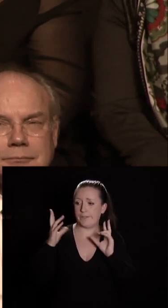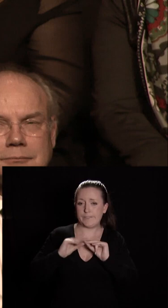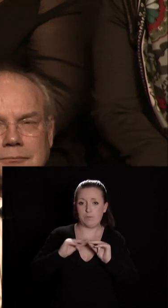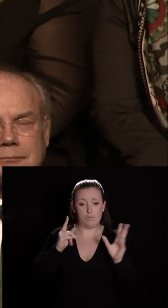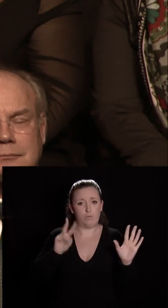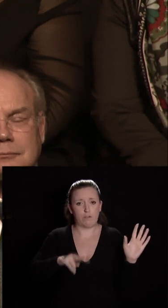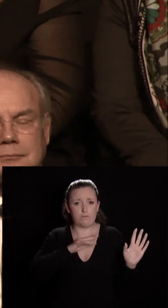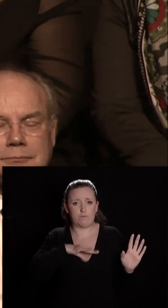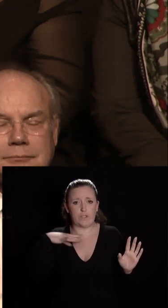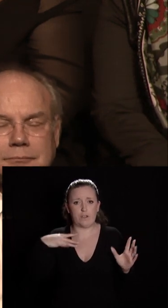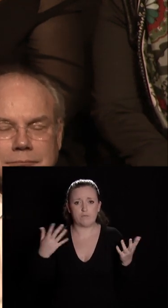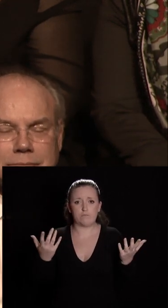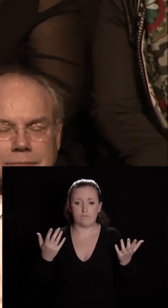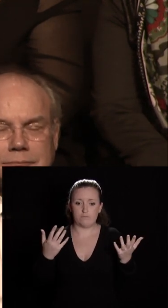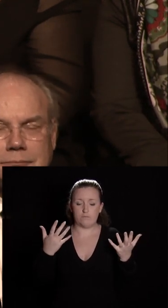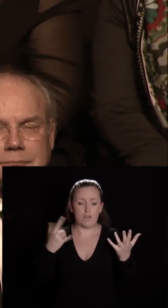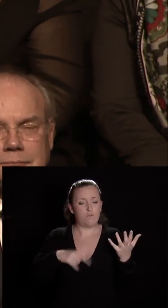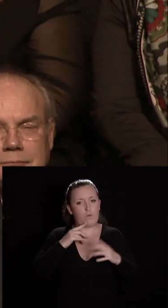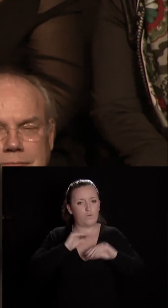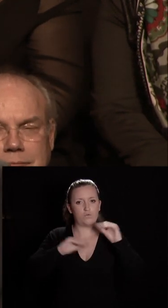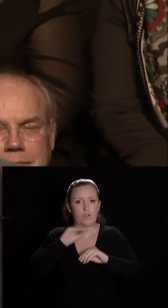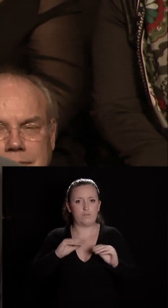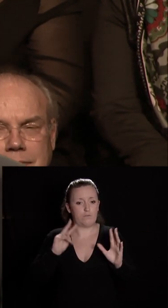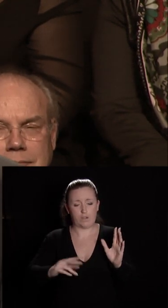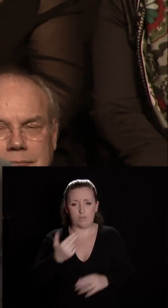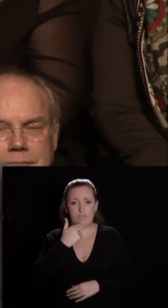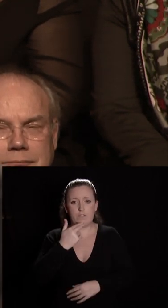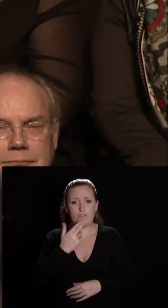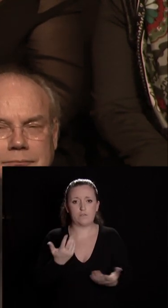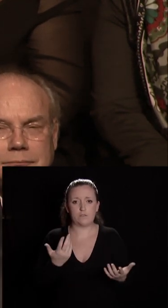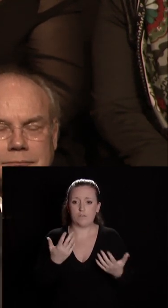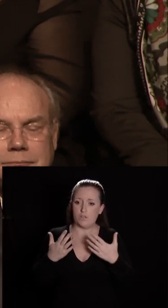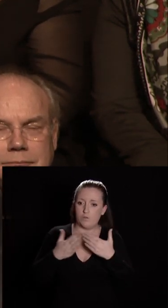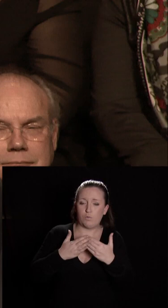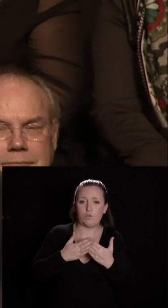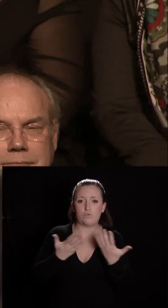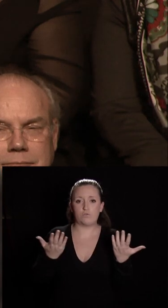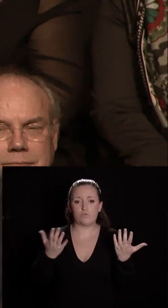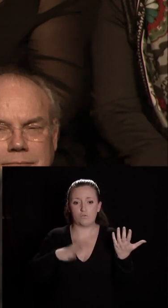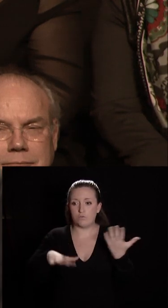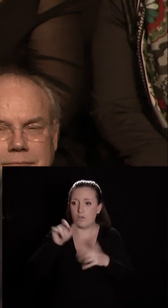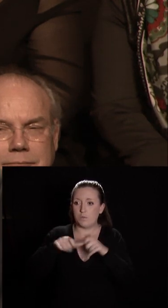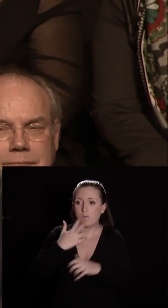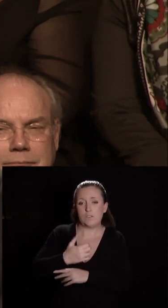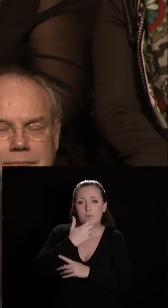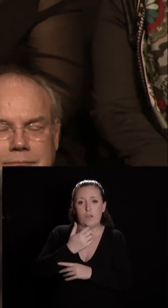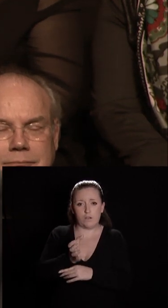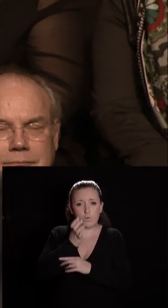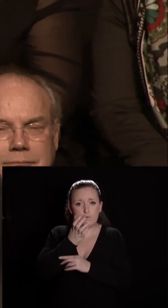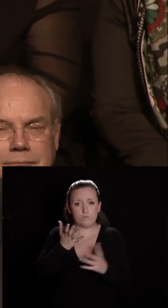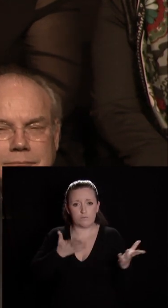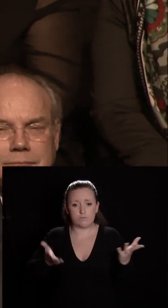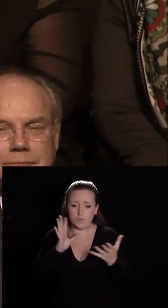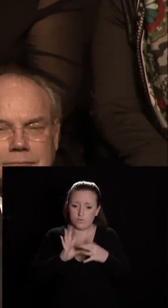fier et je crois que nous devons en prendre soin il est efficace il est proche il est à l'écoute de nos concitoyens il est